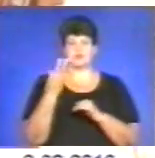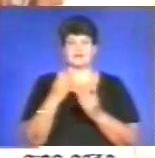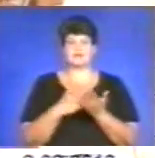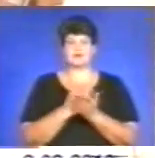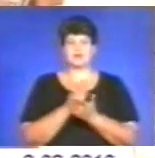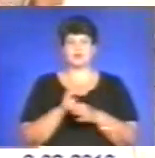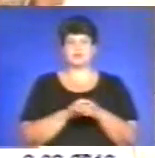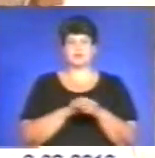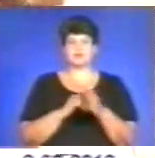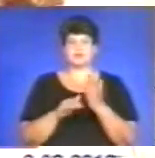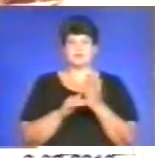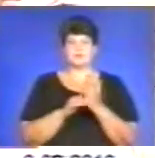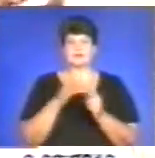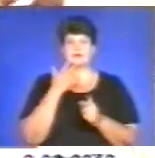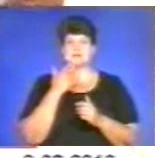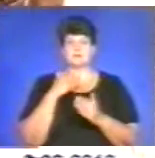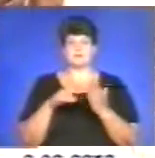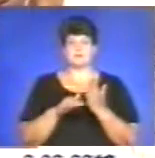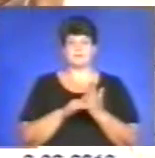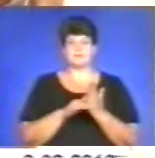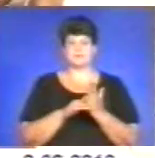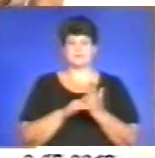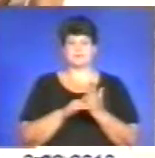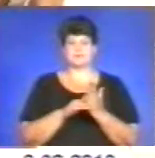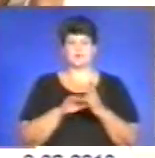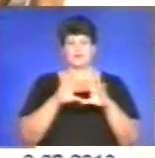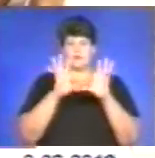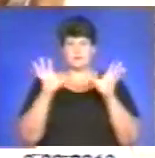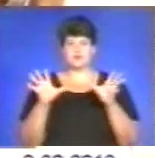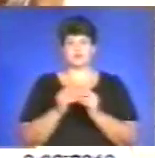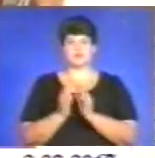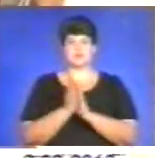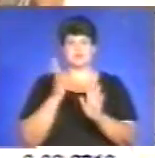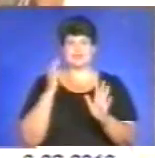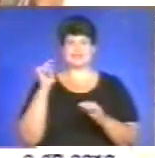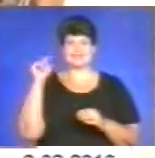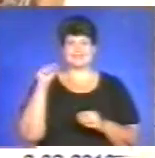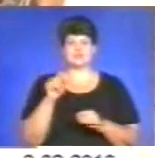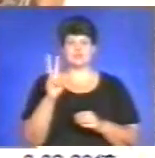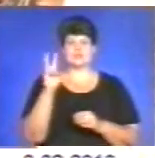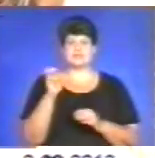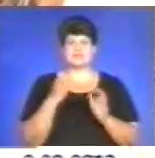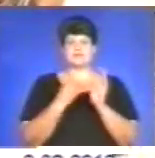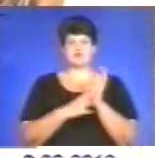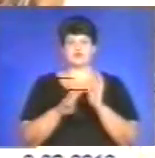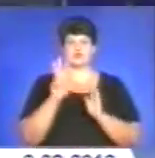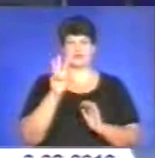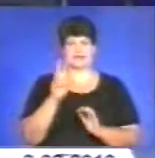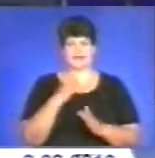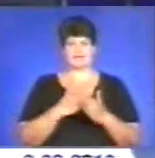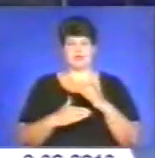гуманітарної допомоги від іноземних донорів. Всього на черзі перебуває 1393 інваліди.